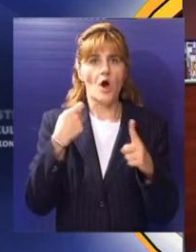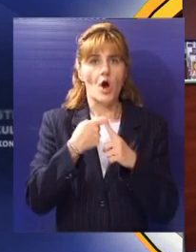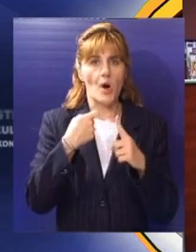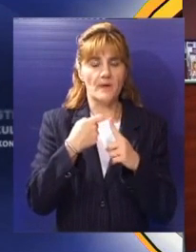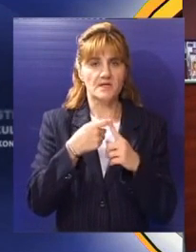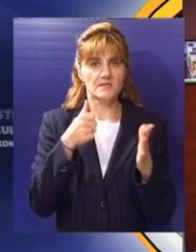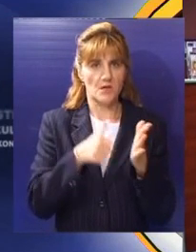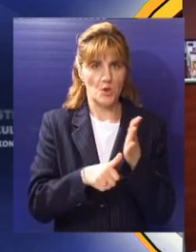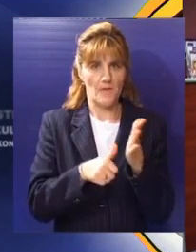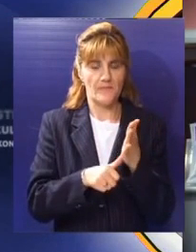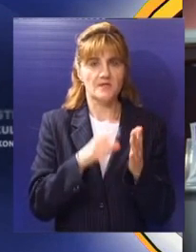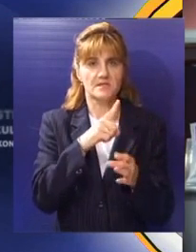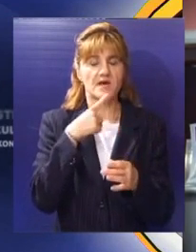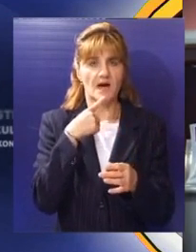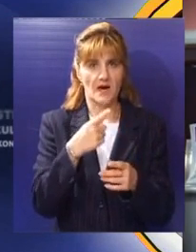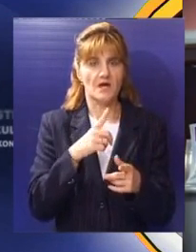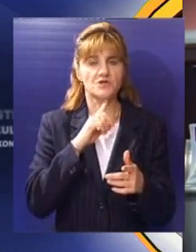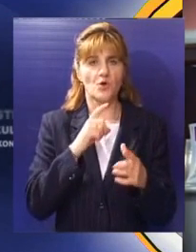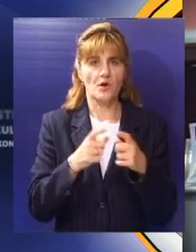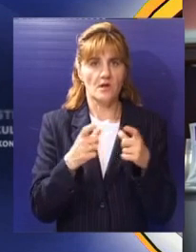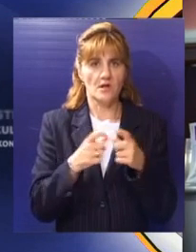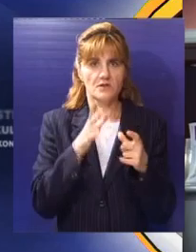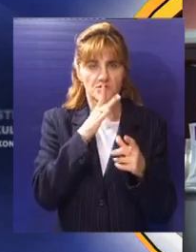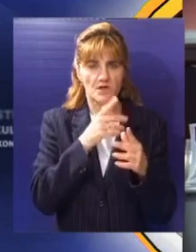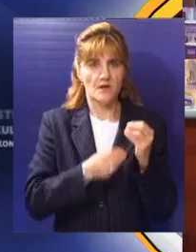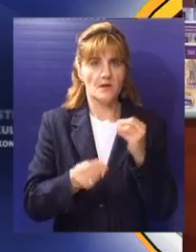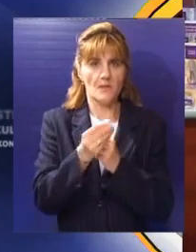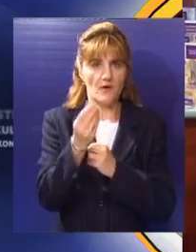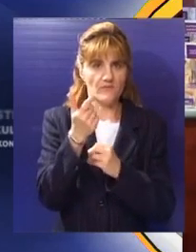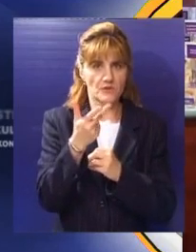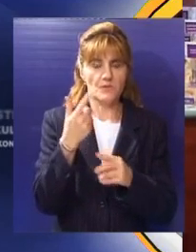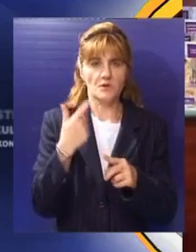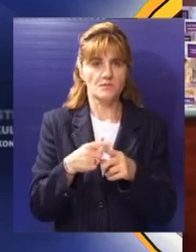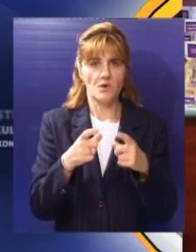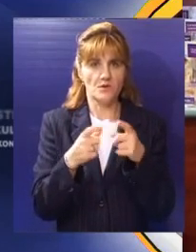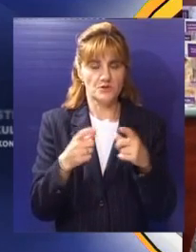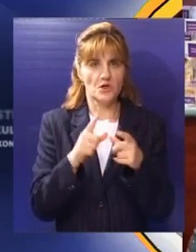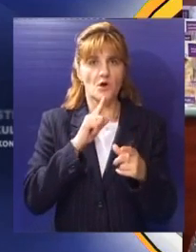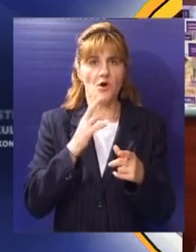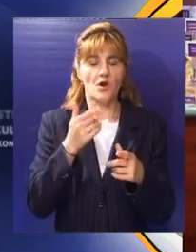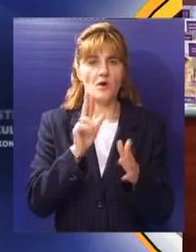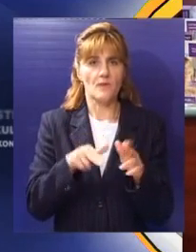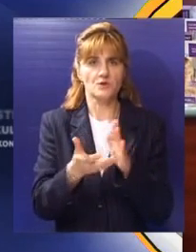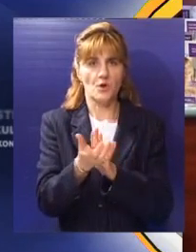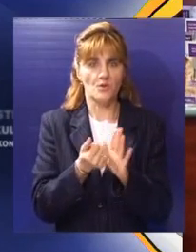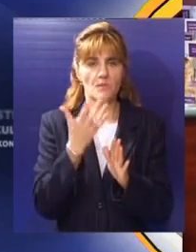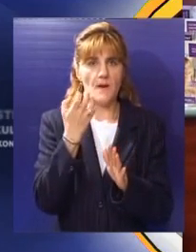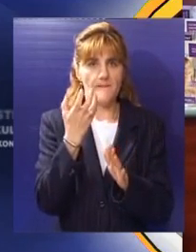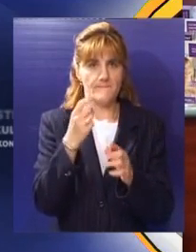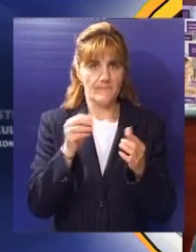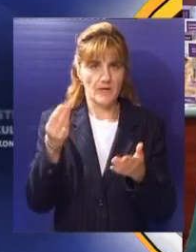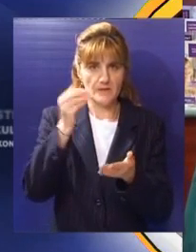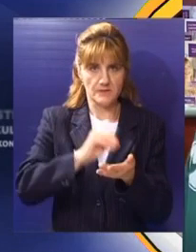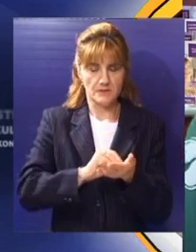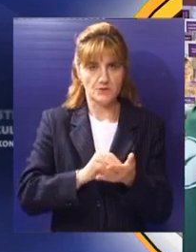komercijalnoj banci kažu da se poslednjih mjeseci broj klijenata koji uzimaju čekove povećao. Minimalni iznos čeka koji može da se podigne je